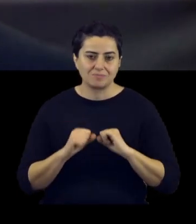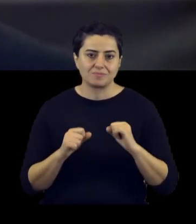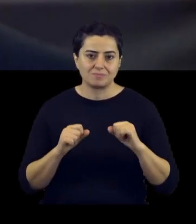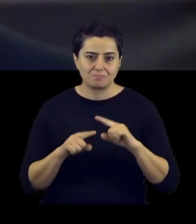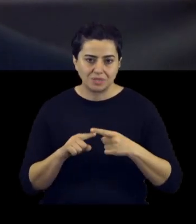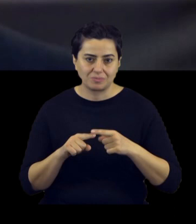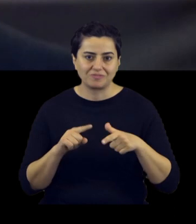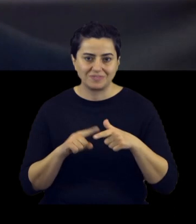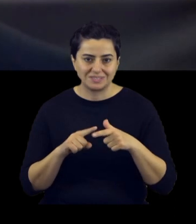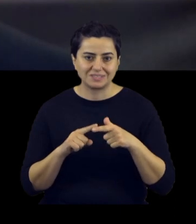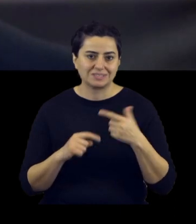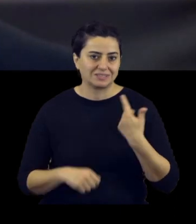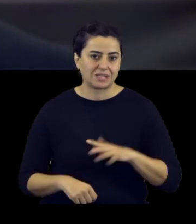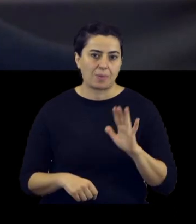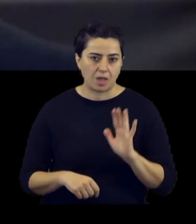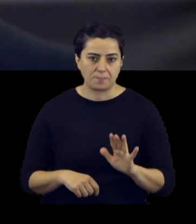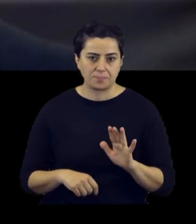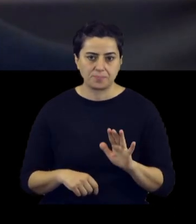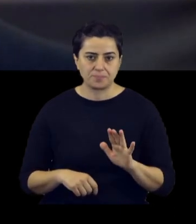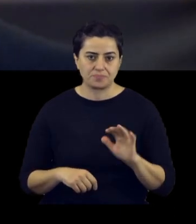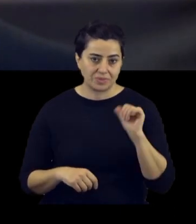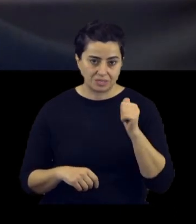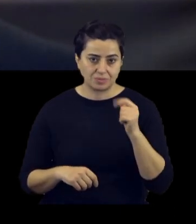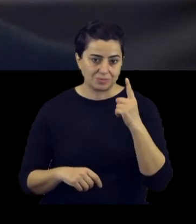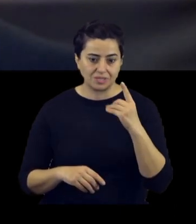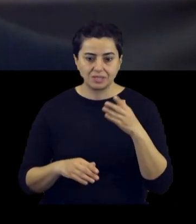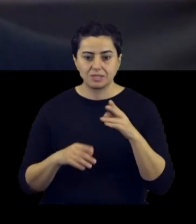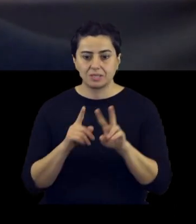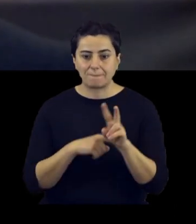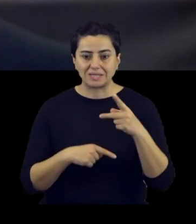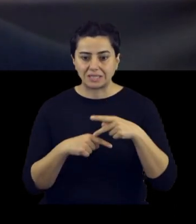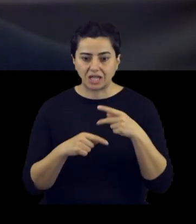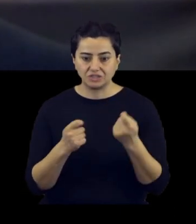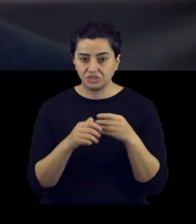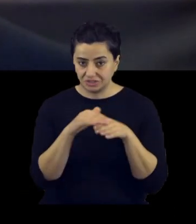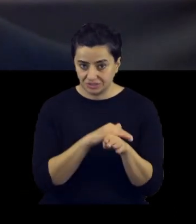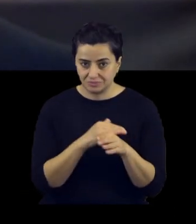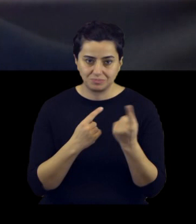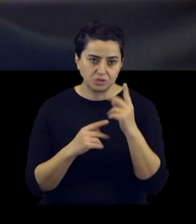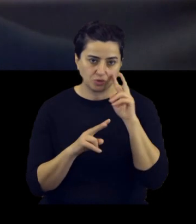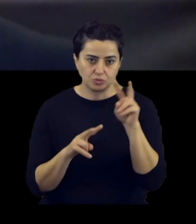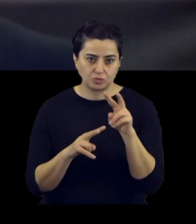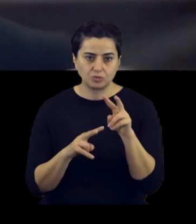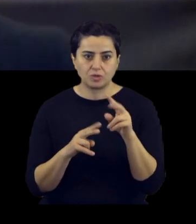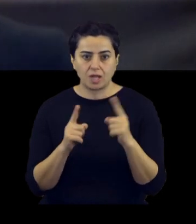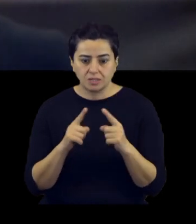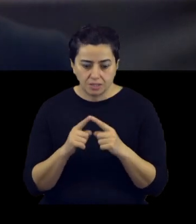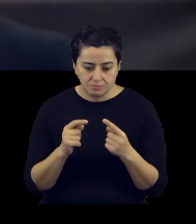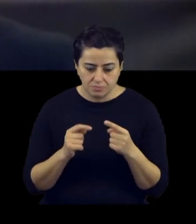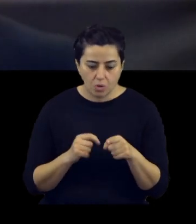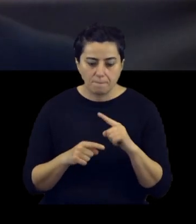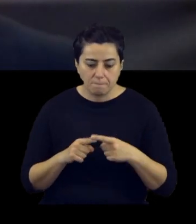matematiği, fiziği aslında pek sevmemiştim. Fakat ne zaman bir yapay zeka işine girdim veya bir görüntüden uzaklığı